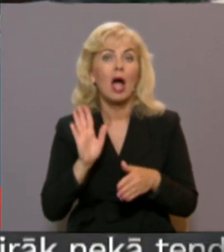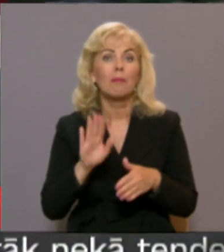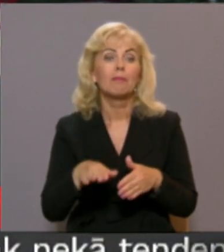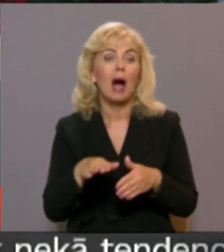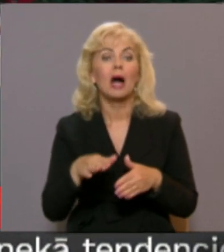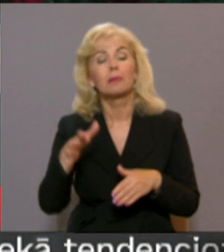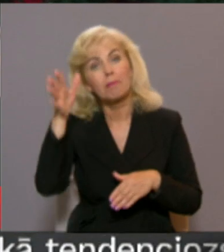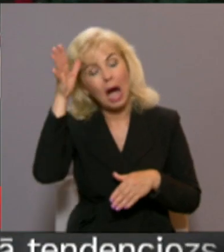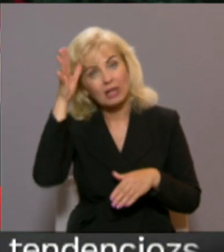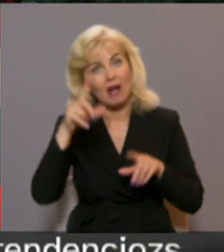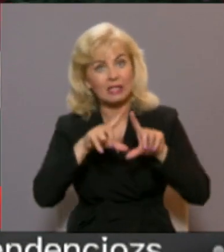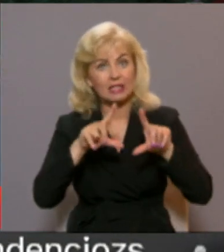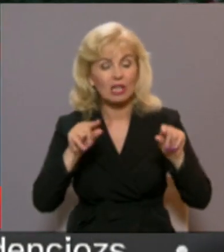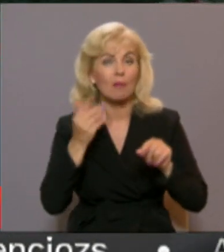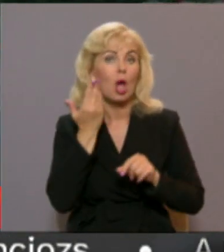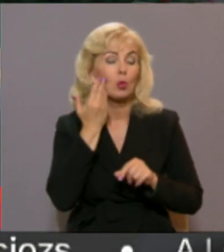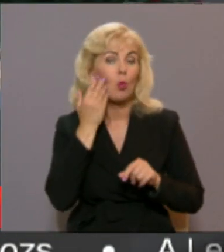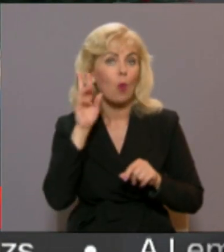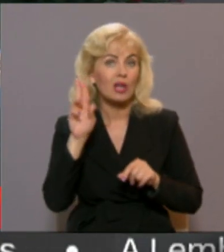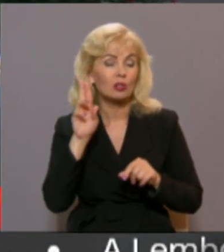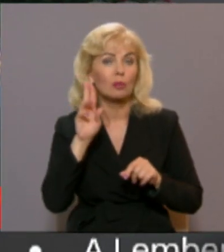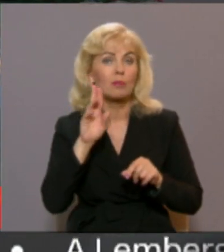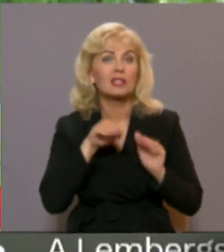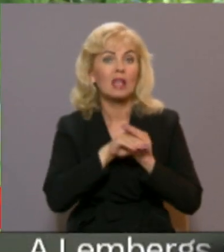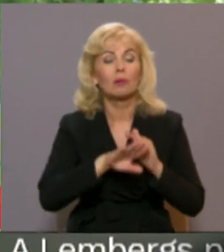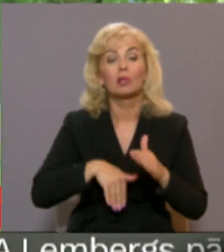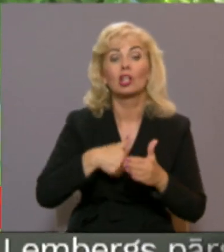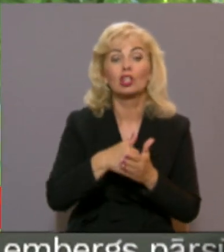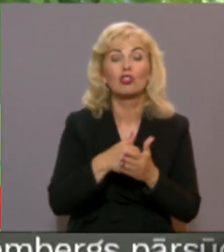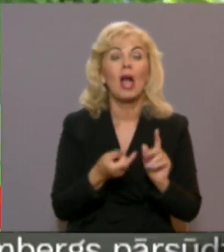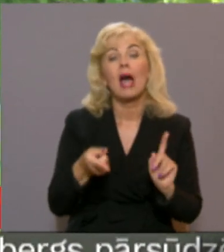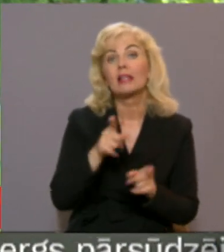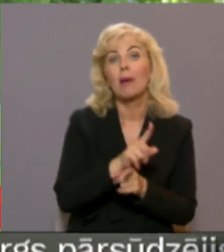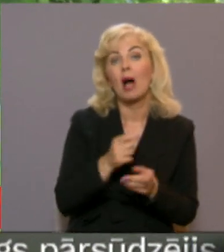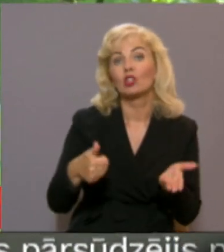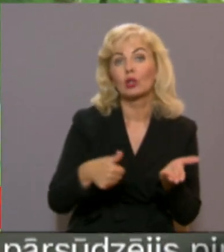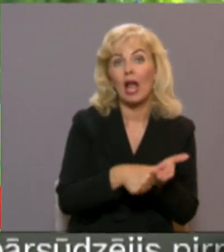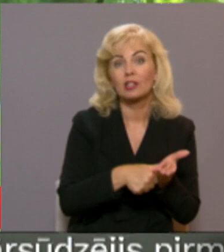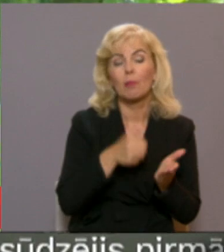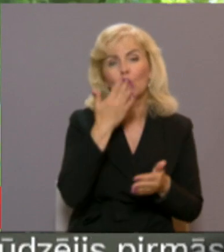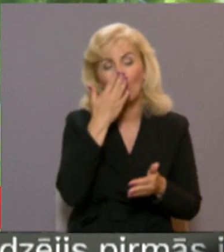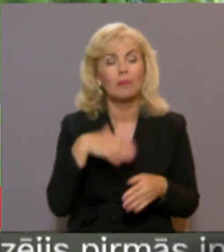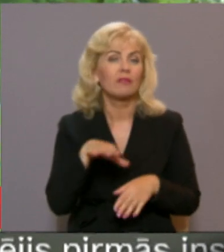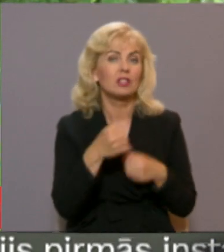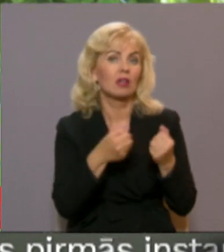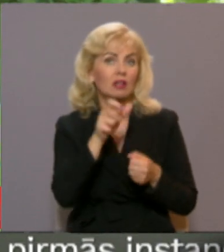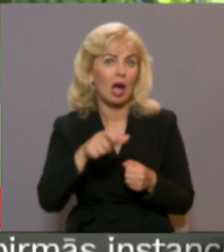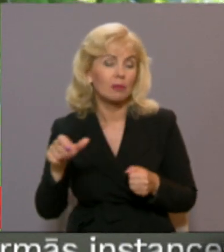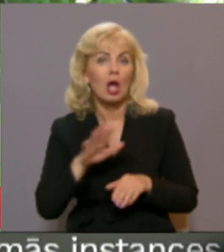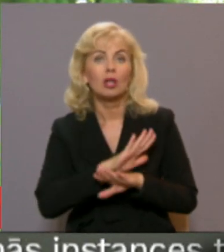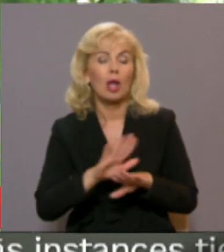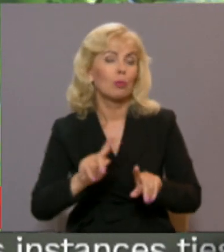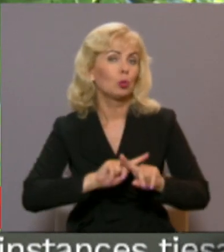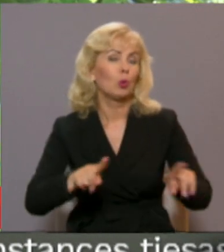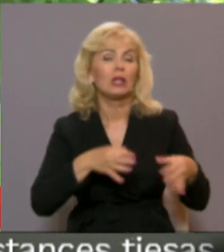pārvalds iestādēm, bet nosaukums saglabāts līdž šinējais. Lai nemainītu reģistrācijas numuras, lai visi darbinieki nebūtu uzreiz